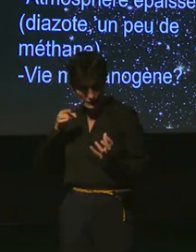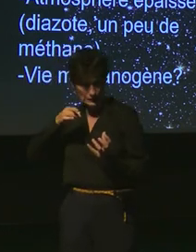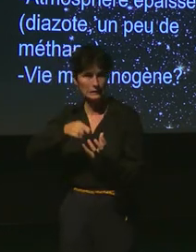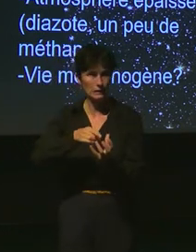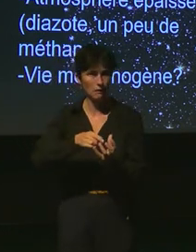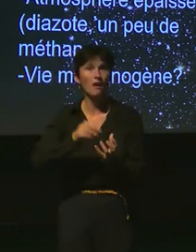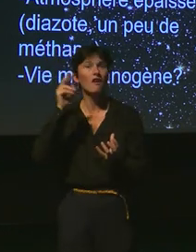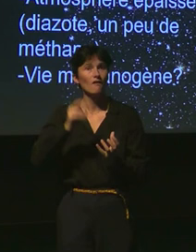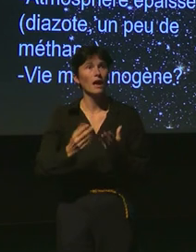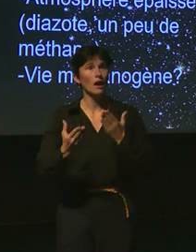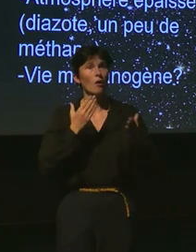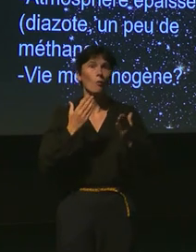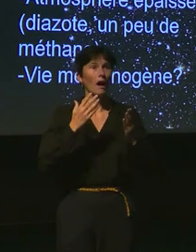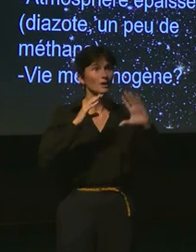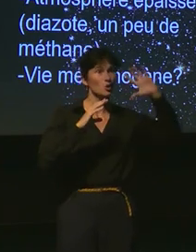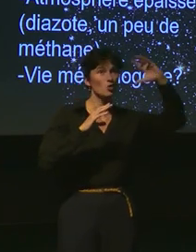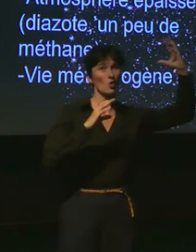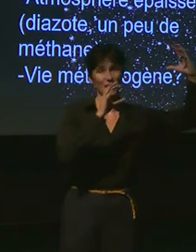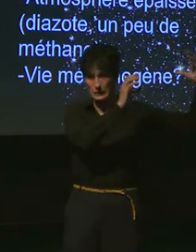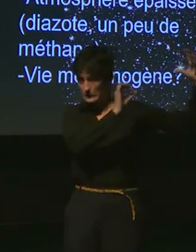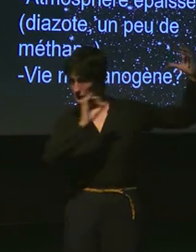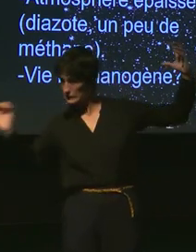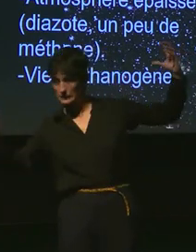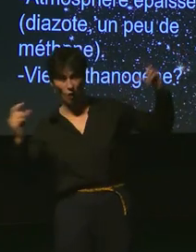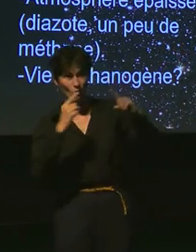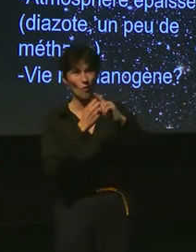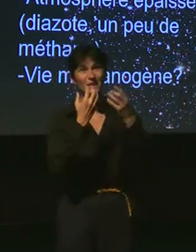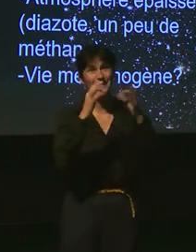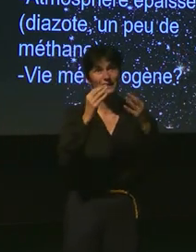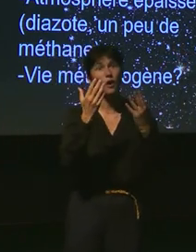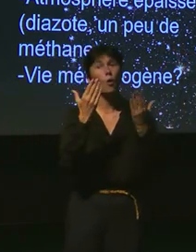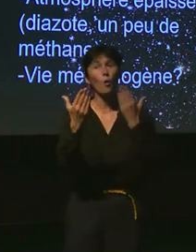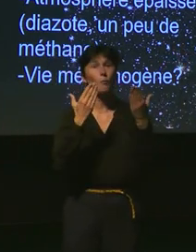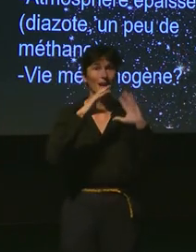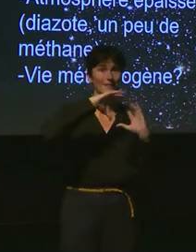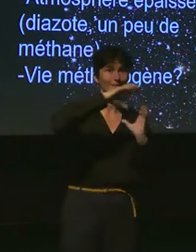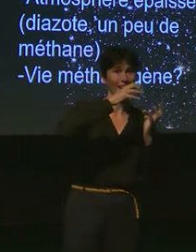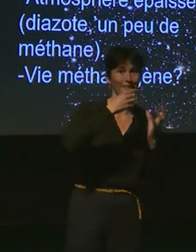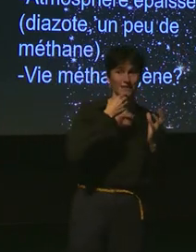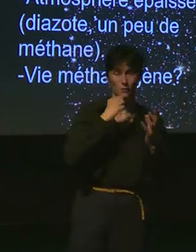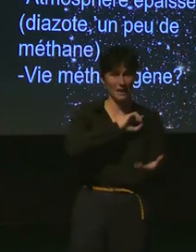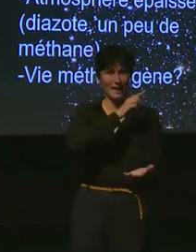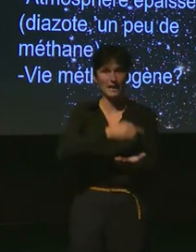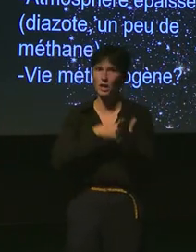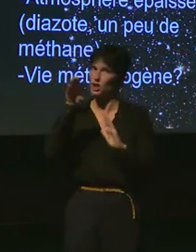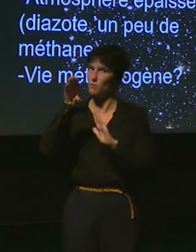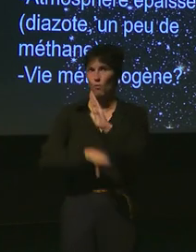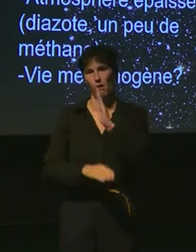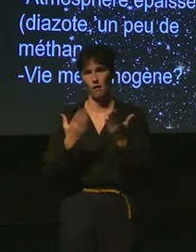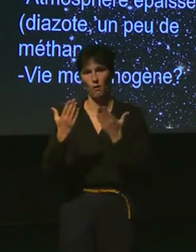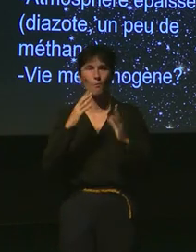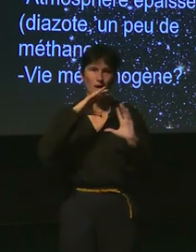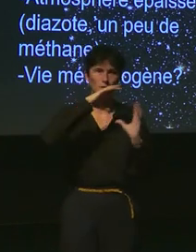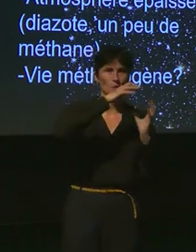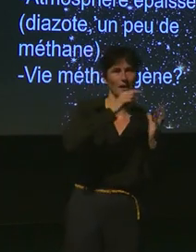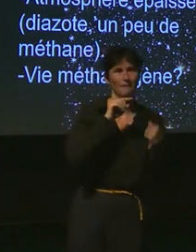plus éloigné du Soleil que de la Terre donc elle reçoit plus loin d'énergie que fait la Terre par rapport au Soleil bien sûr donc c'est un